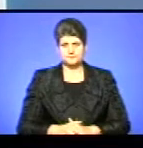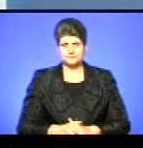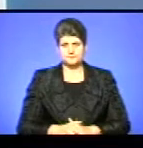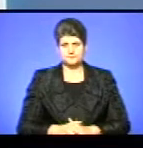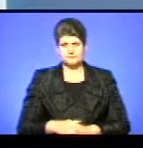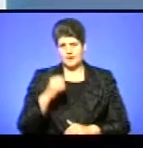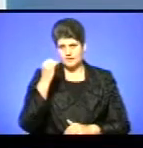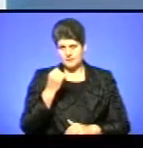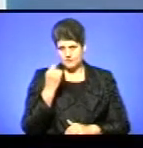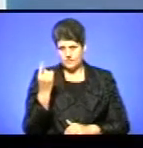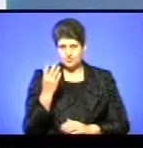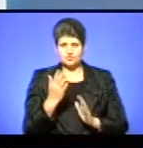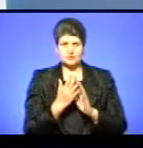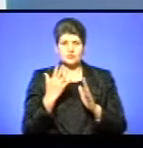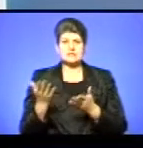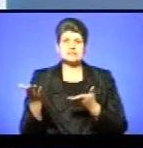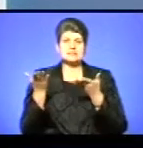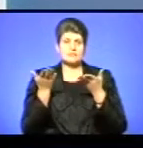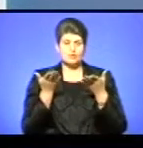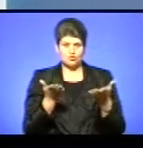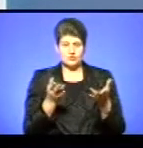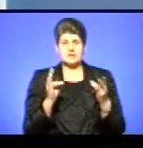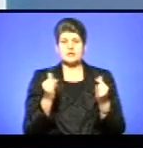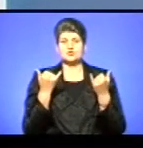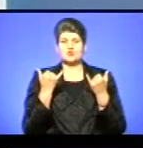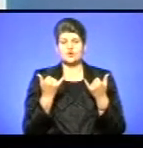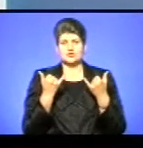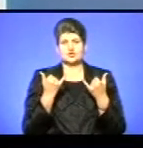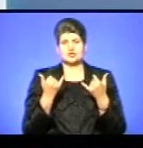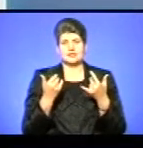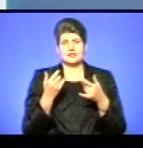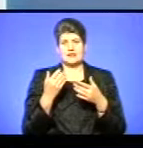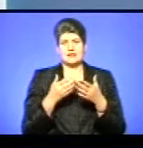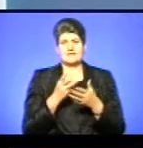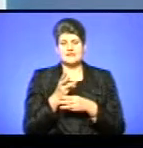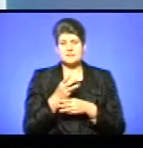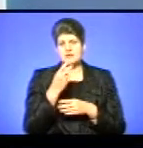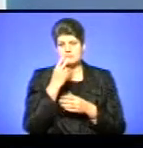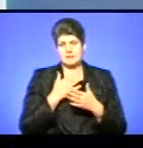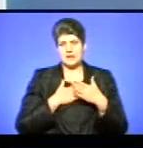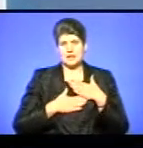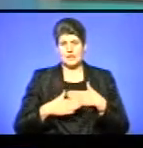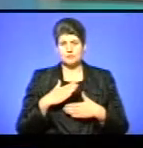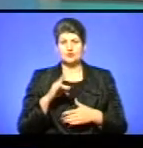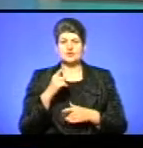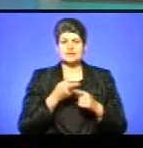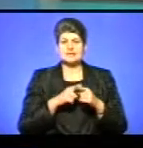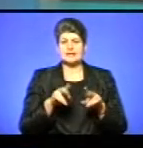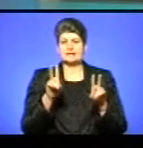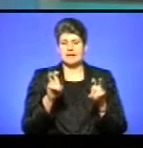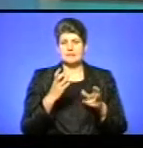Дякую, першу чергу, за запрошення на сьогоднішній ефір. Мені приємно, що ця тема є